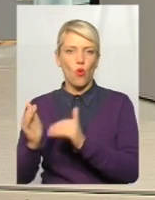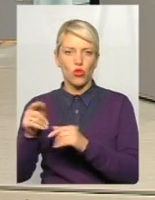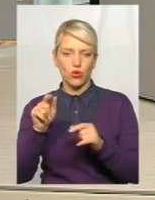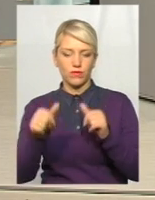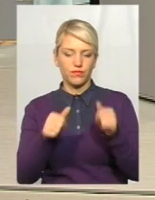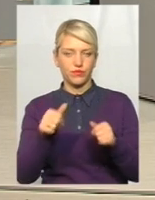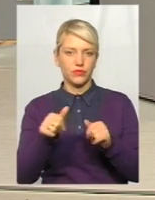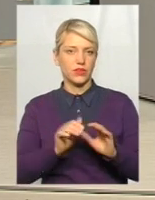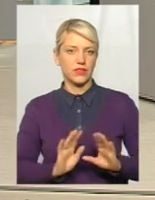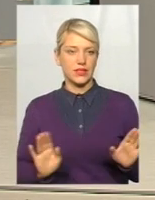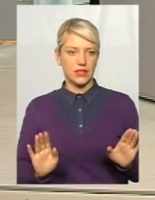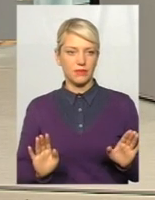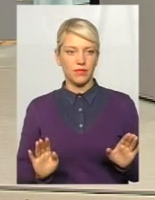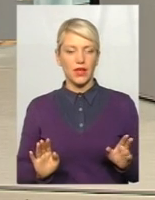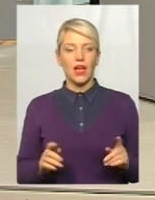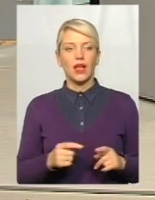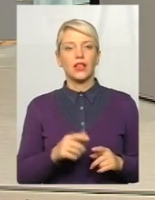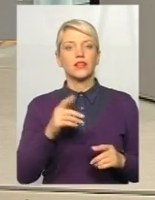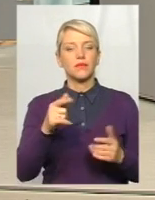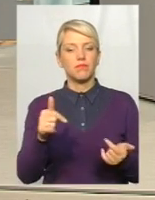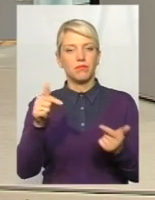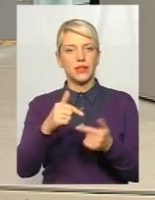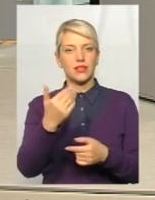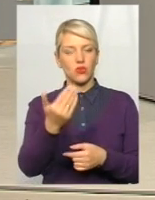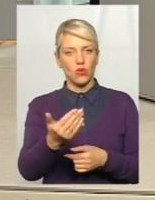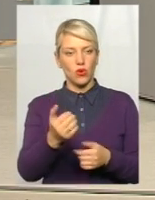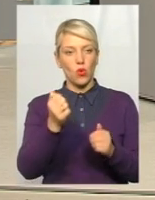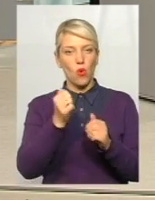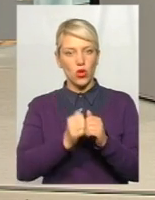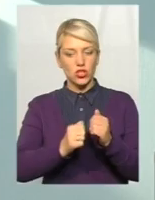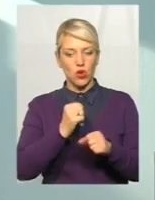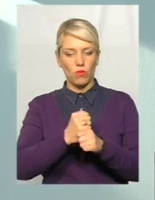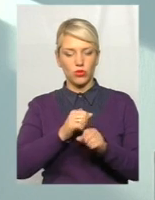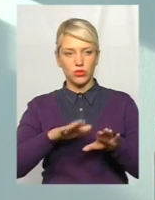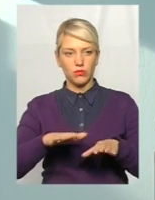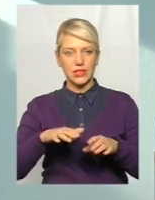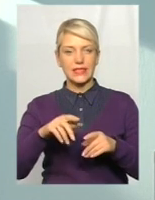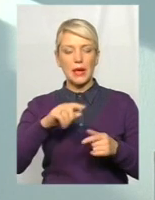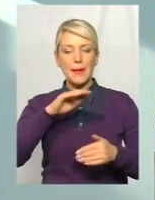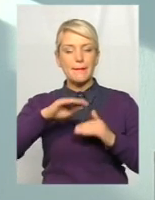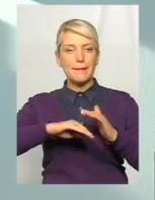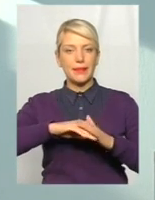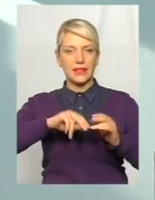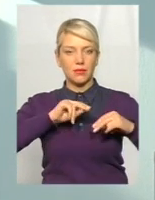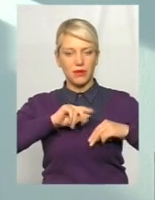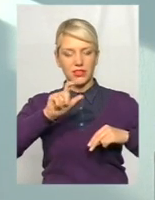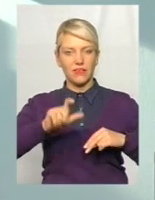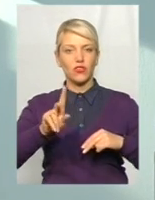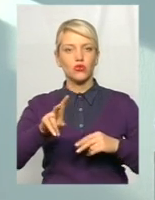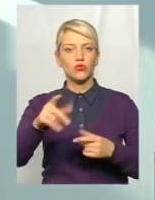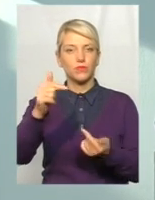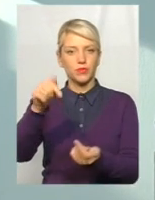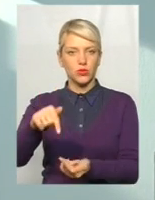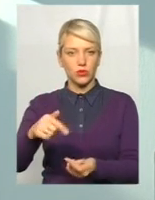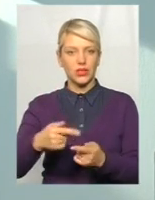такі інші. Це бухгалтер, він бачить свій модуль, те, що під нього. Тобто, кожне робоче місце, кожне робоче місце, налаштовано під того спробітника, який працює на ньому. І, відповідно,